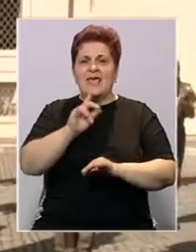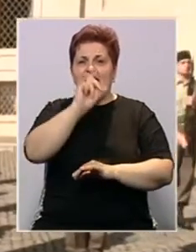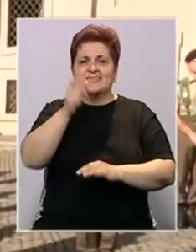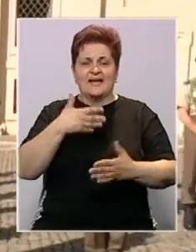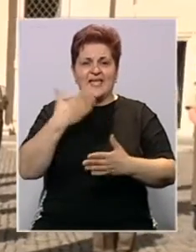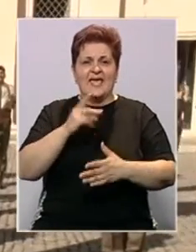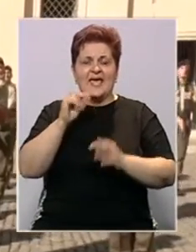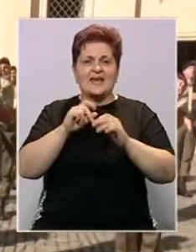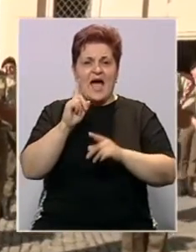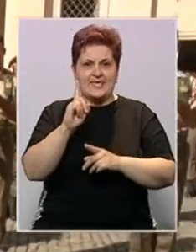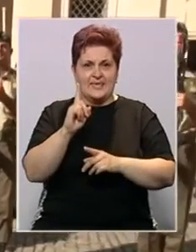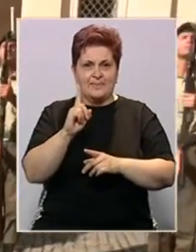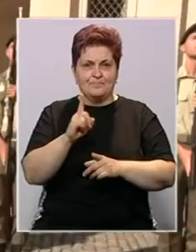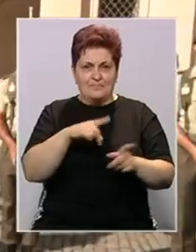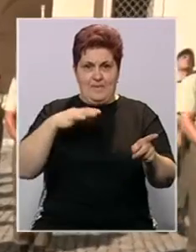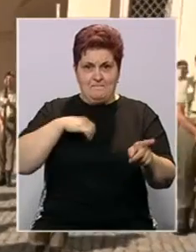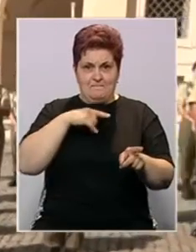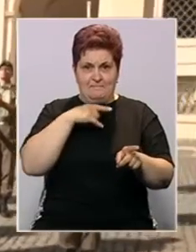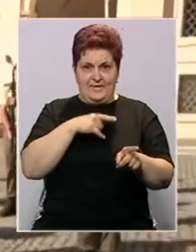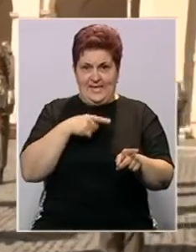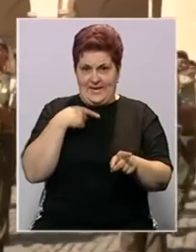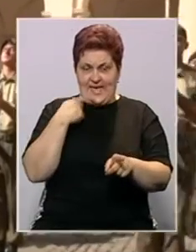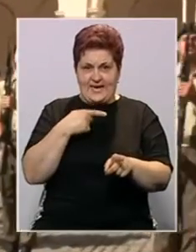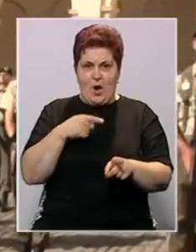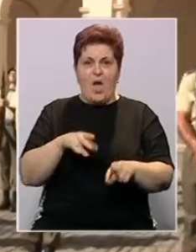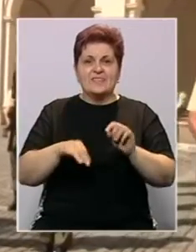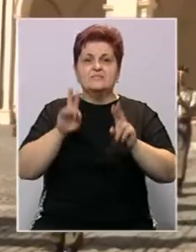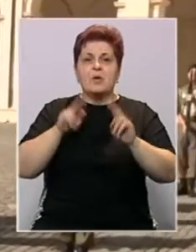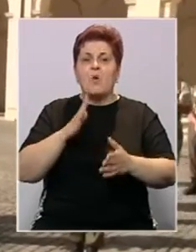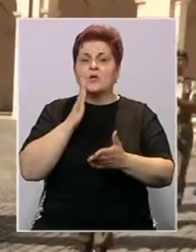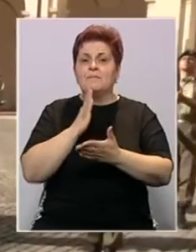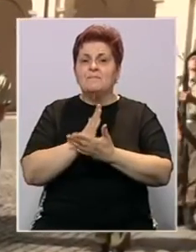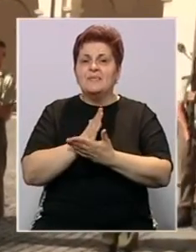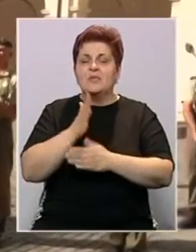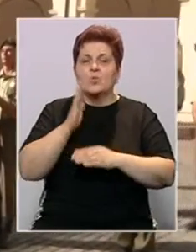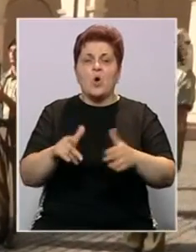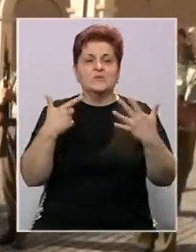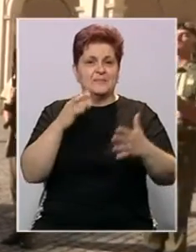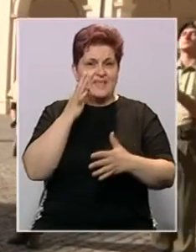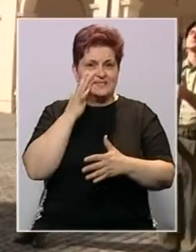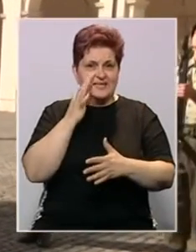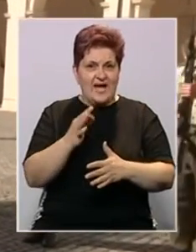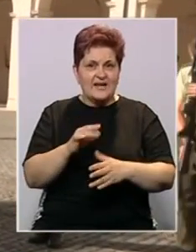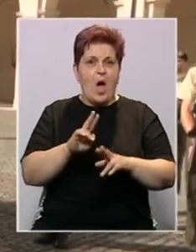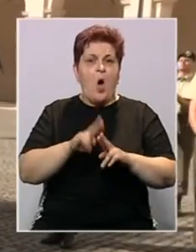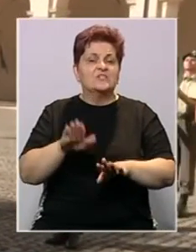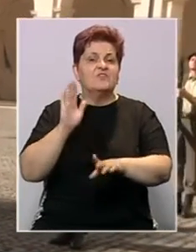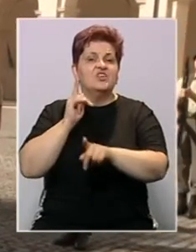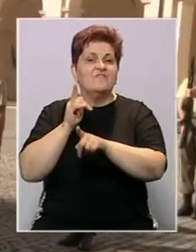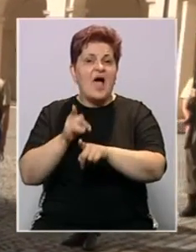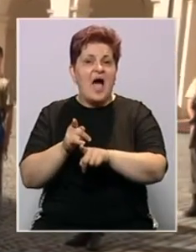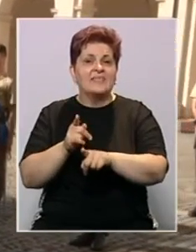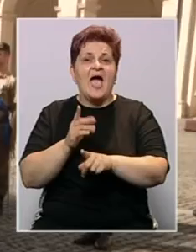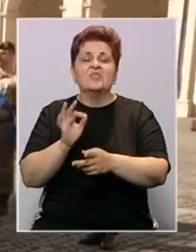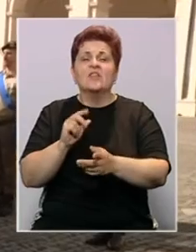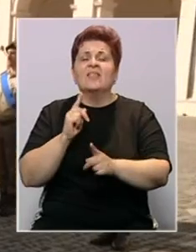javlja italijanska radiotelevizija RAI. Sergio Materella izjavio je da izbori moraju biti održani u roku od 70 dana, ostavljajući